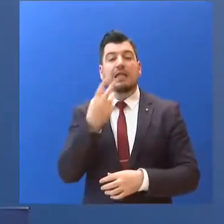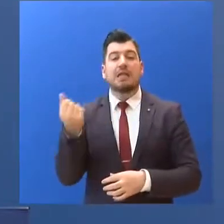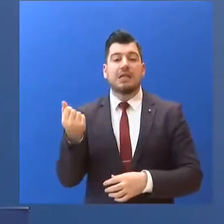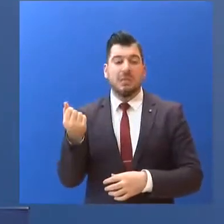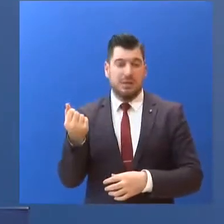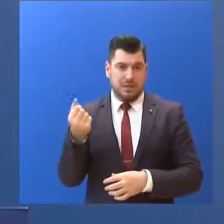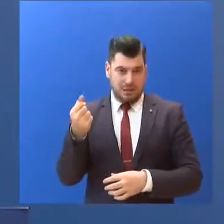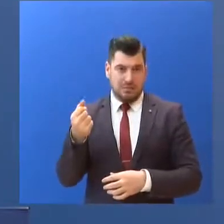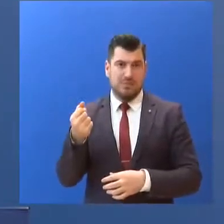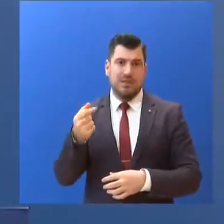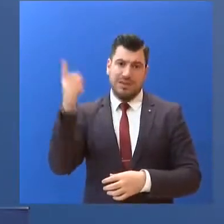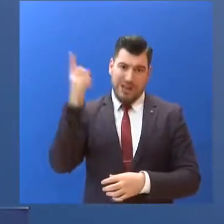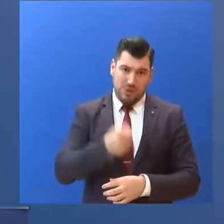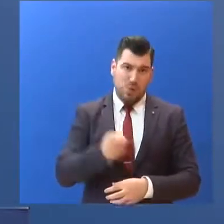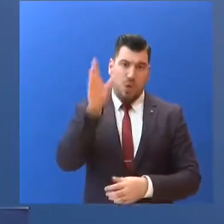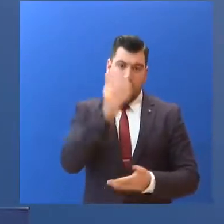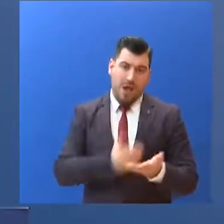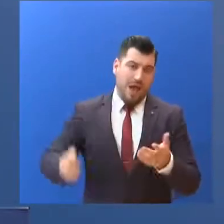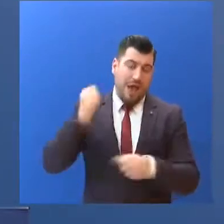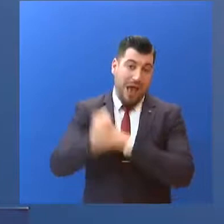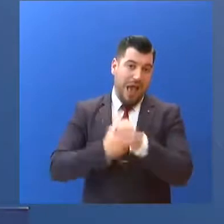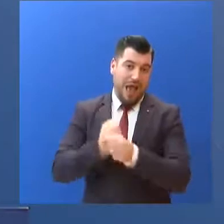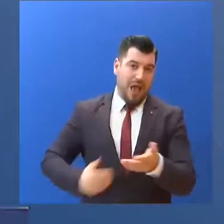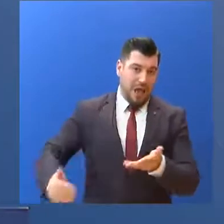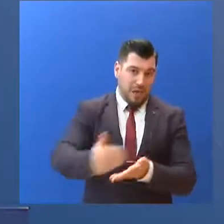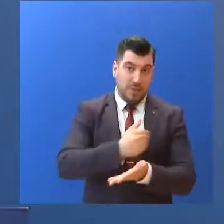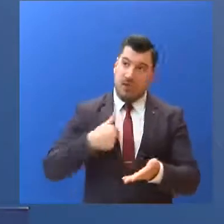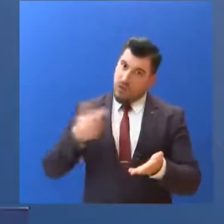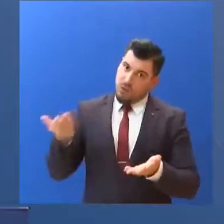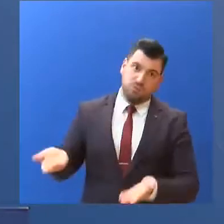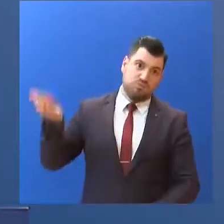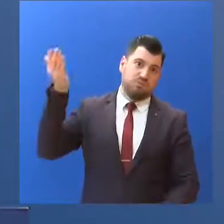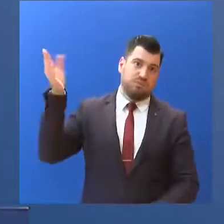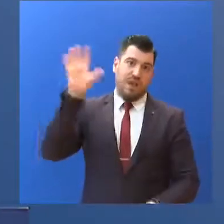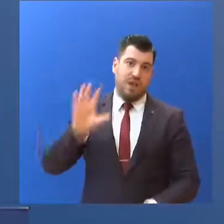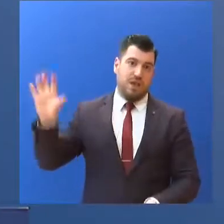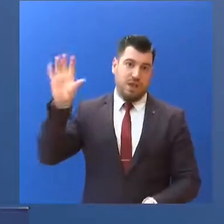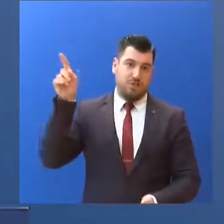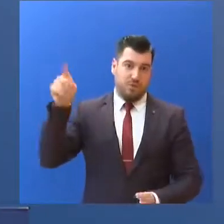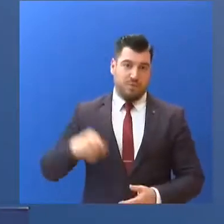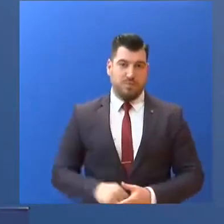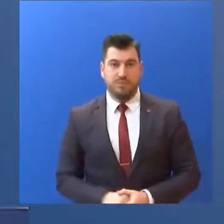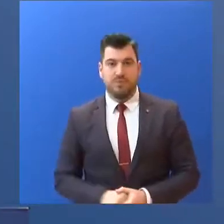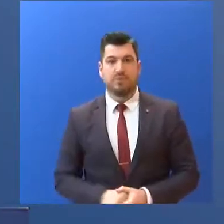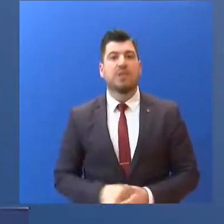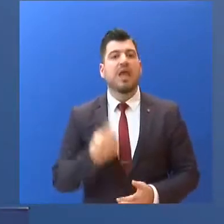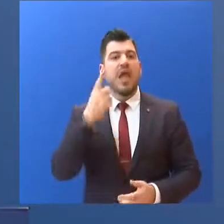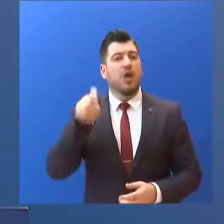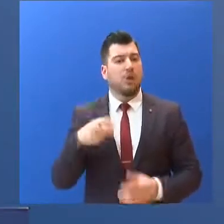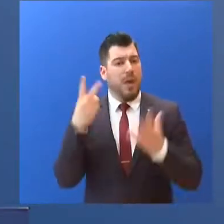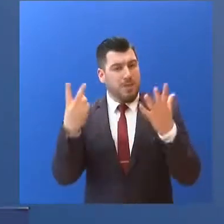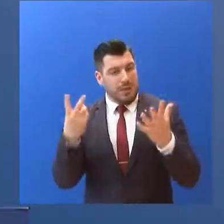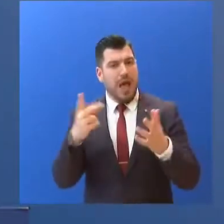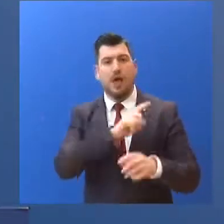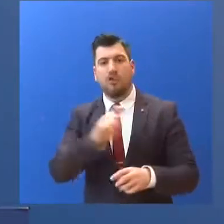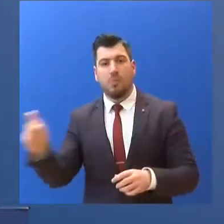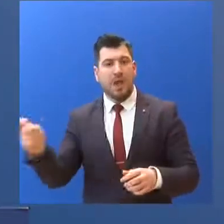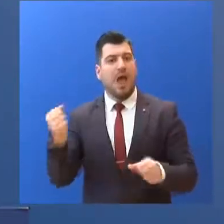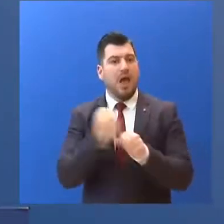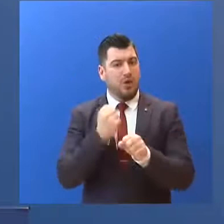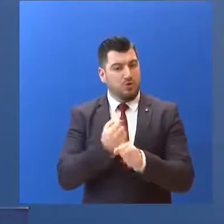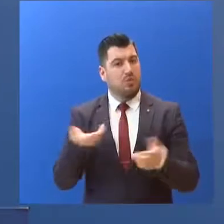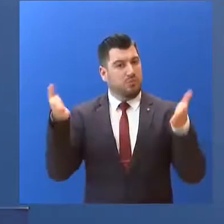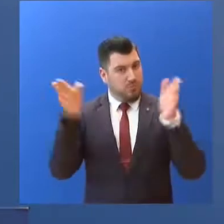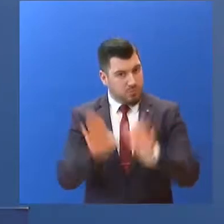ΑΕΠ... και είναι πολύ πάνω από το μέσο όρο της ΕΕ. Καλύπτουν 1,7 εκατομμύρια εργαζόμενους... δηλαδή 8 στους 10